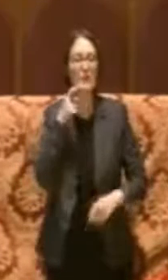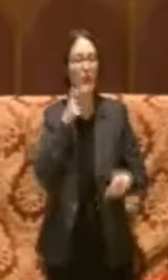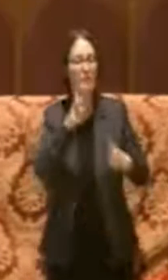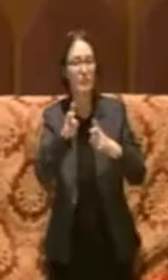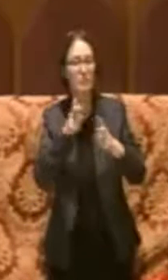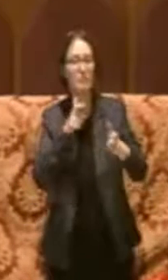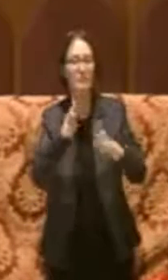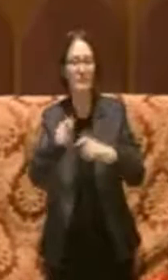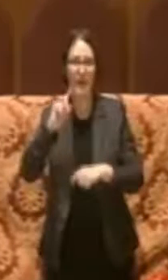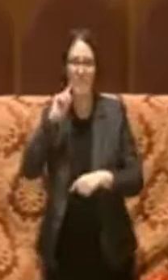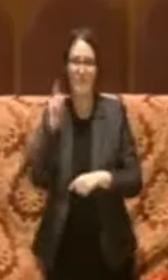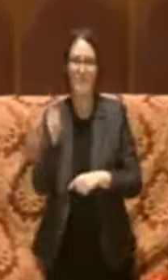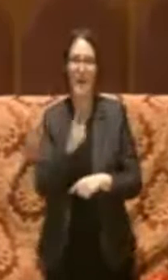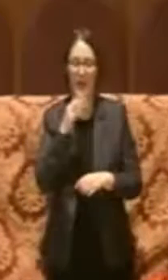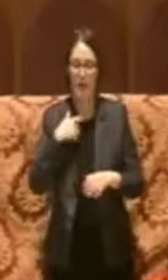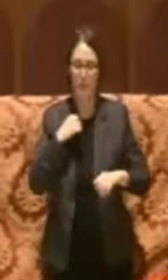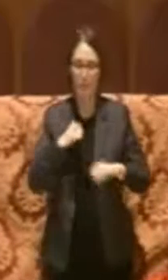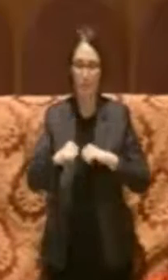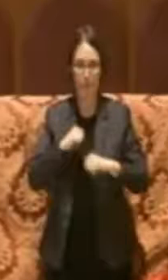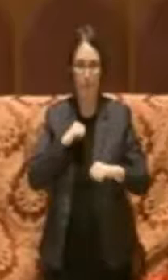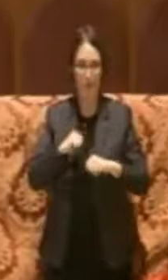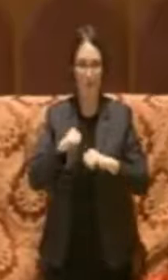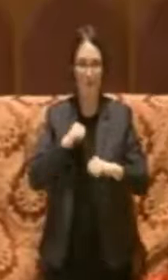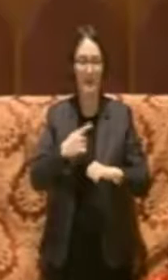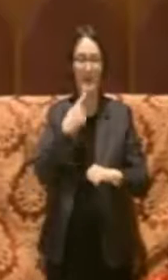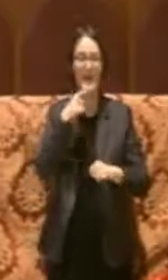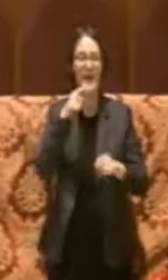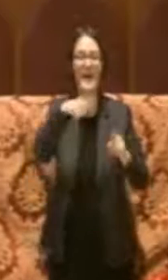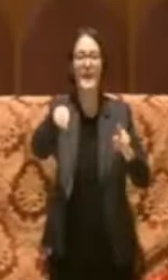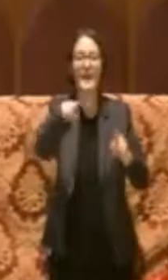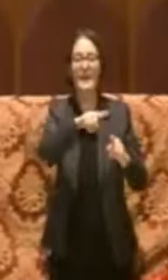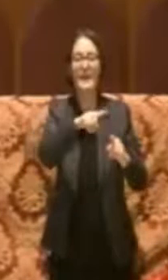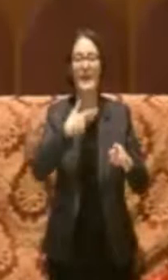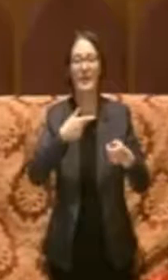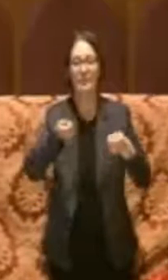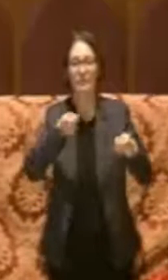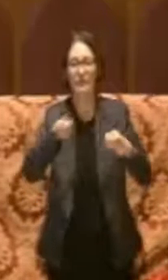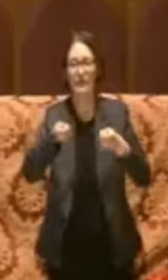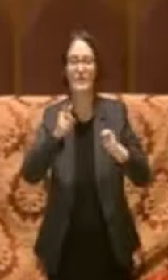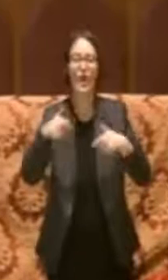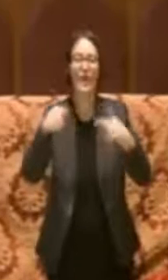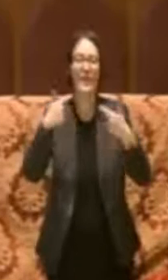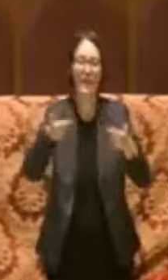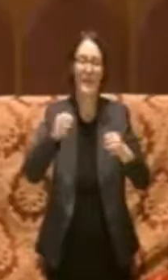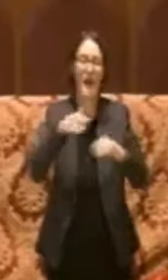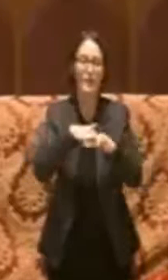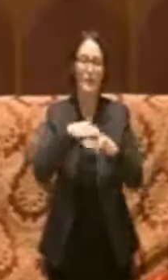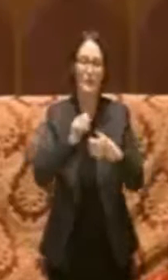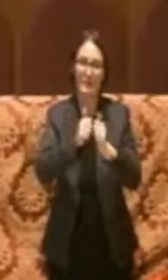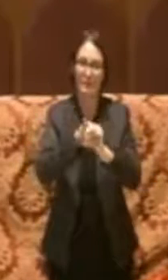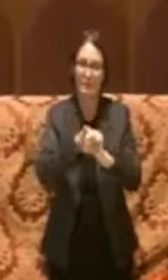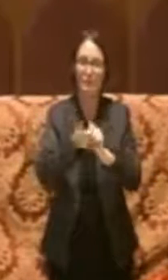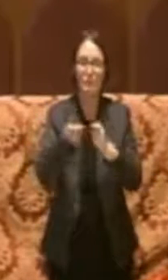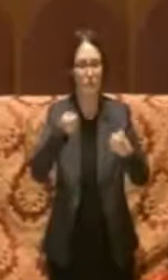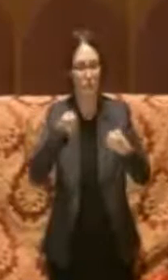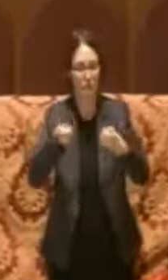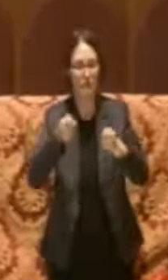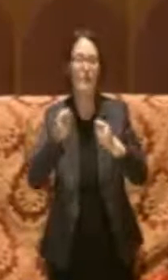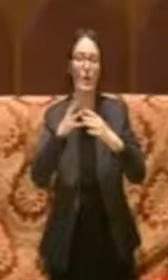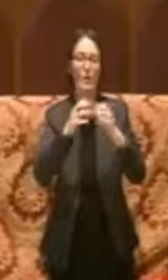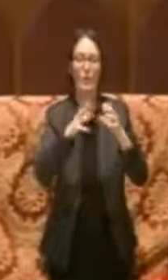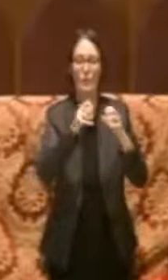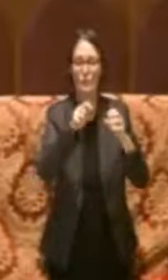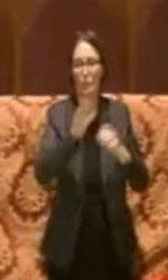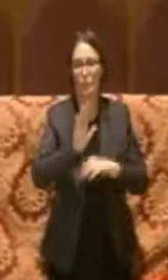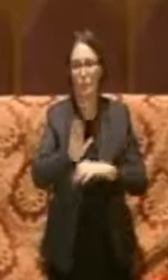'amministrazione e i soggetti che hanno il compito di erogare servizi sportivi gestendo le strutture di proprietà